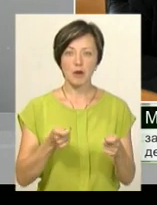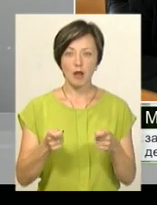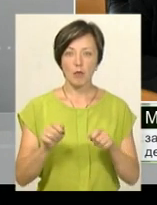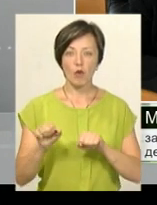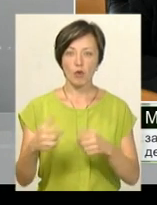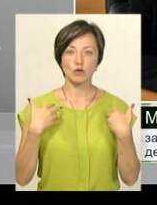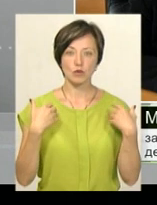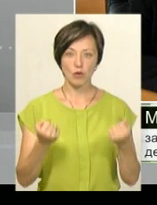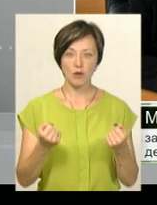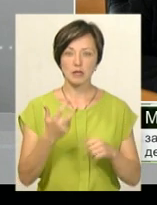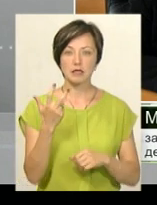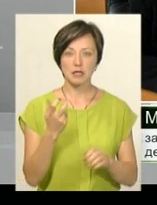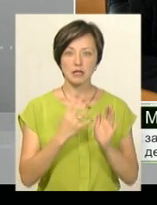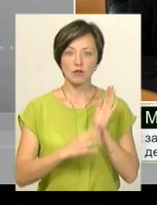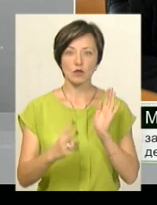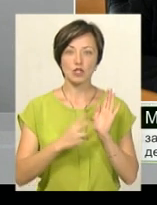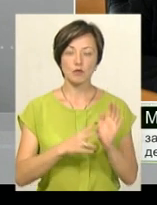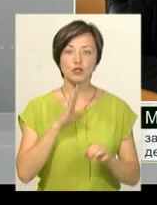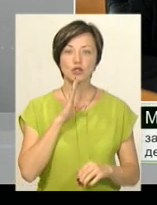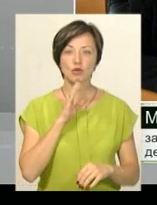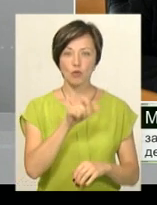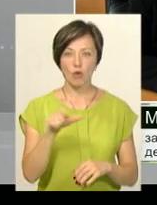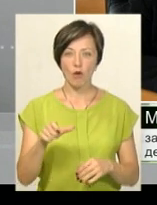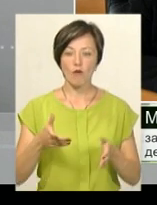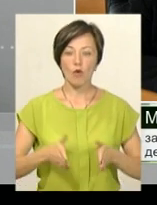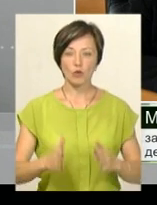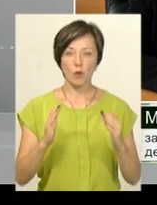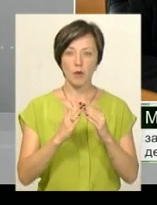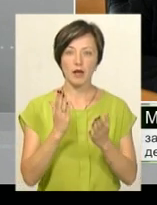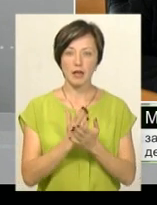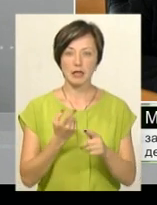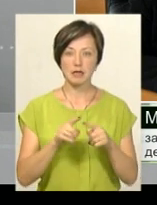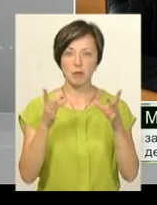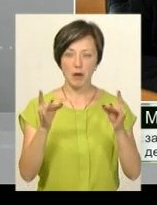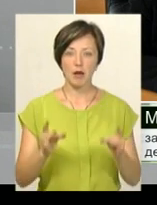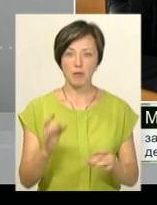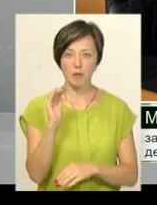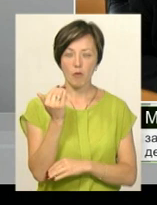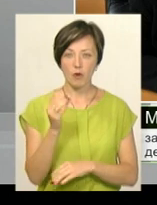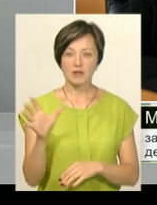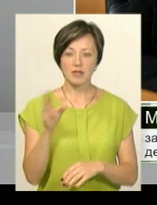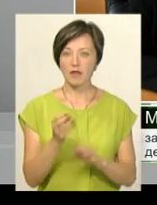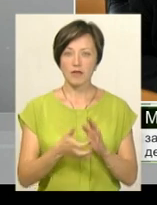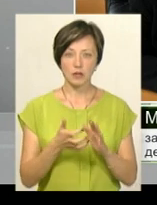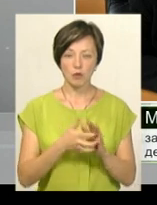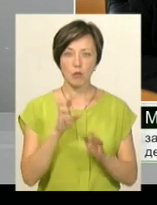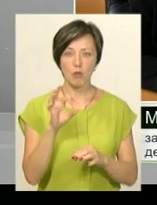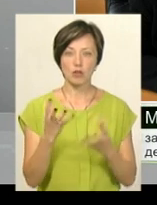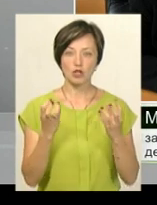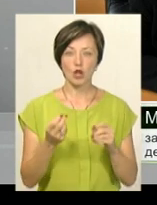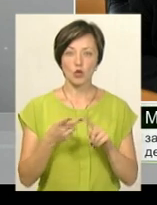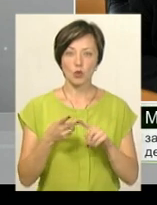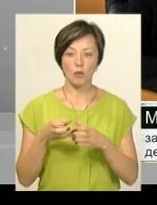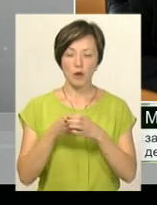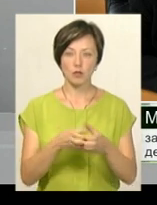охорони здоров'я 397 жінок. В роддомах є ці бебі-бокси. Понятно, що їх всіх не вистачає, бо ще другу